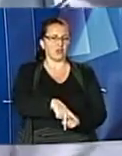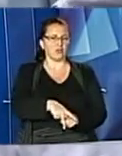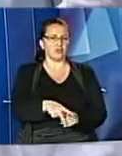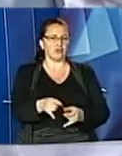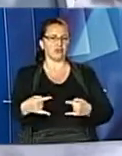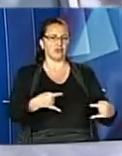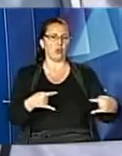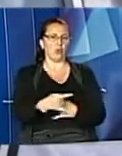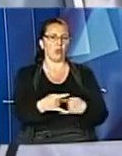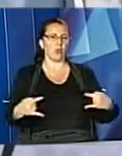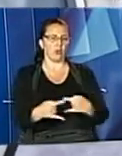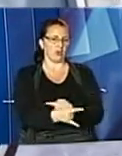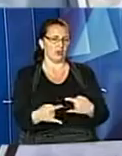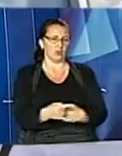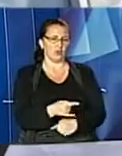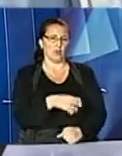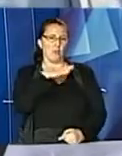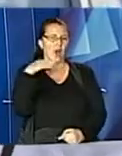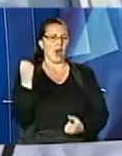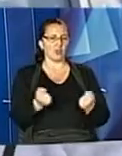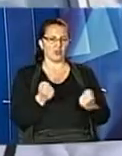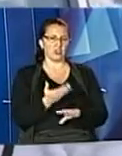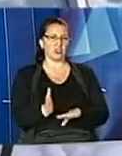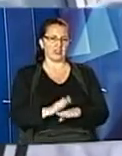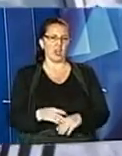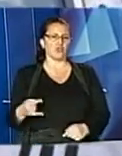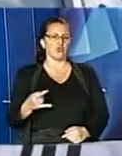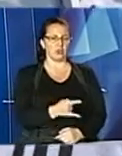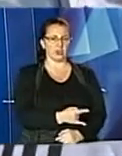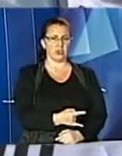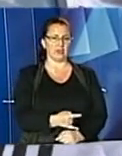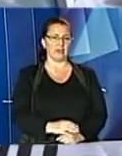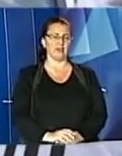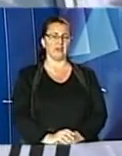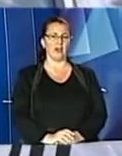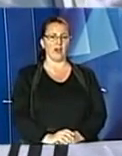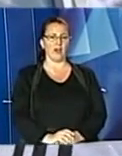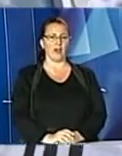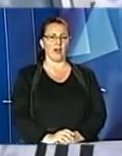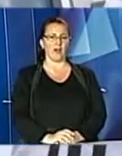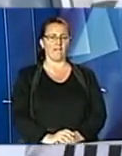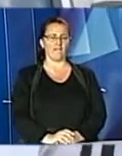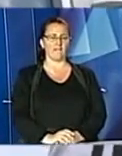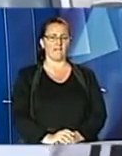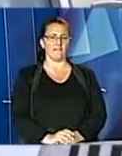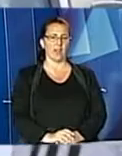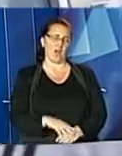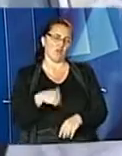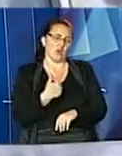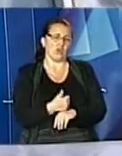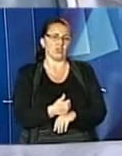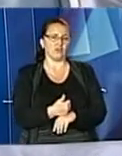що справа двосторонній рух, там завжди важко проїхати. А так, в основному,